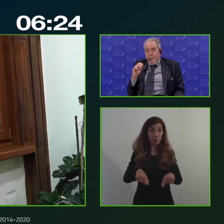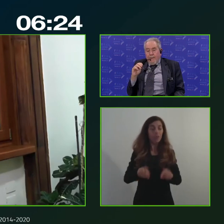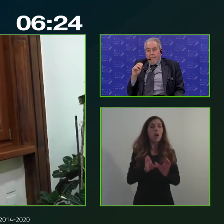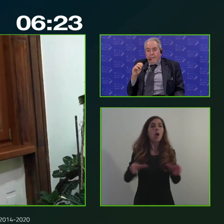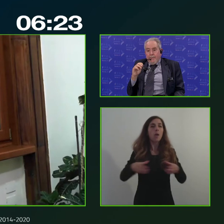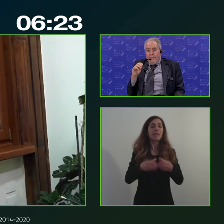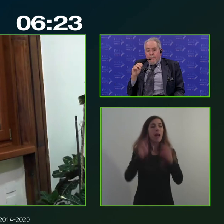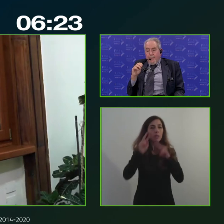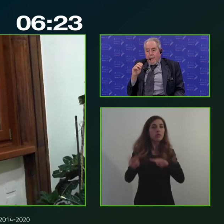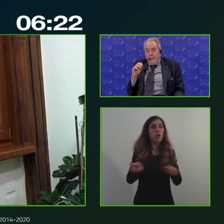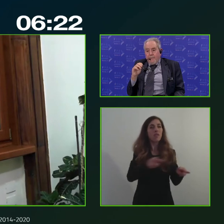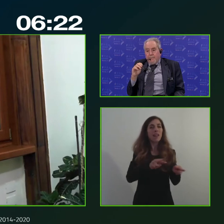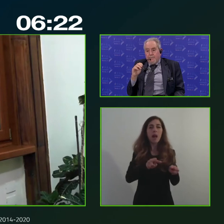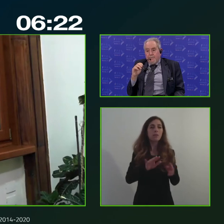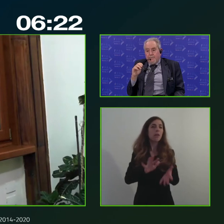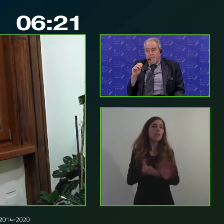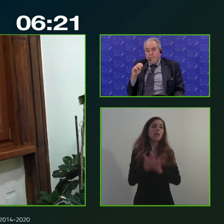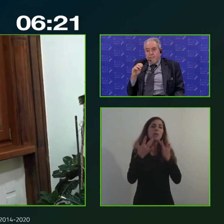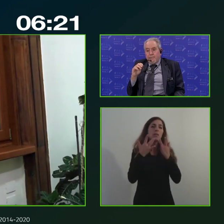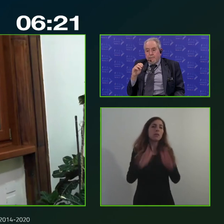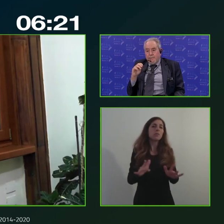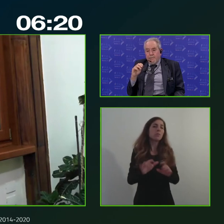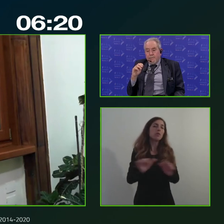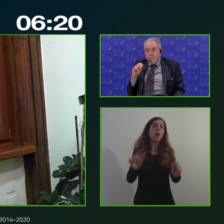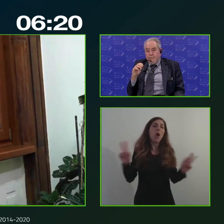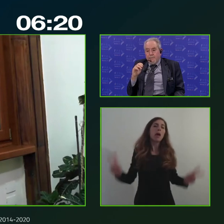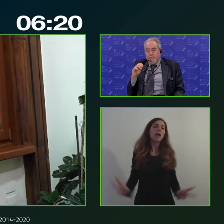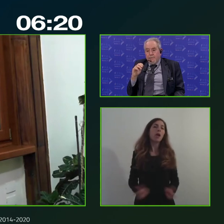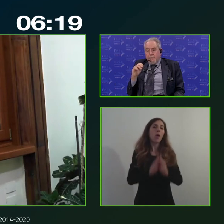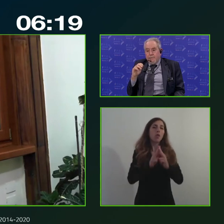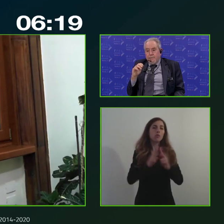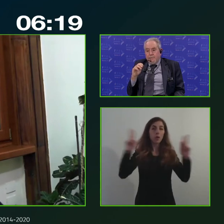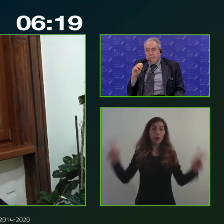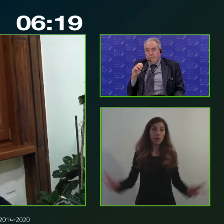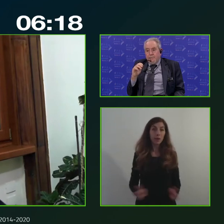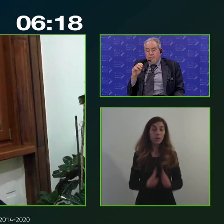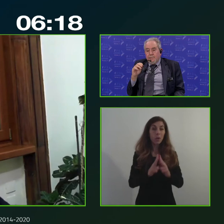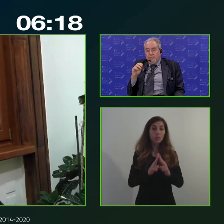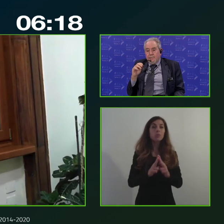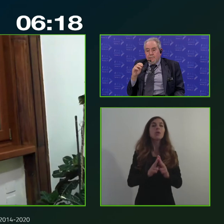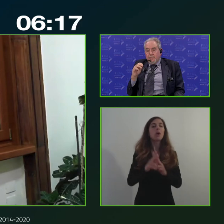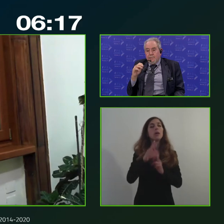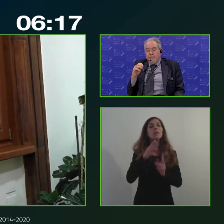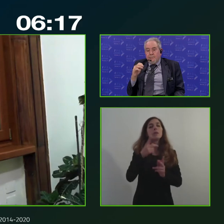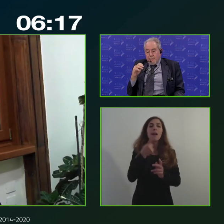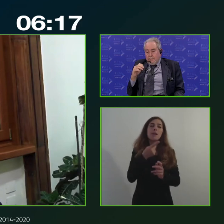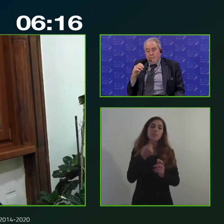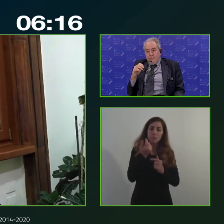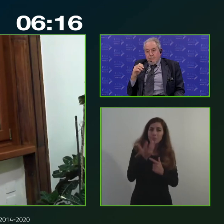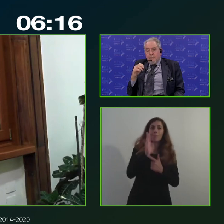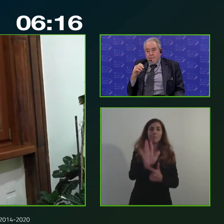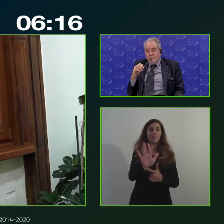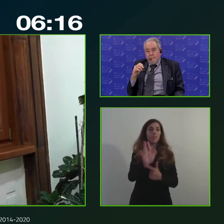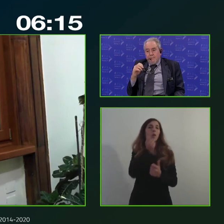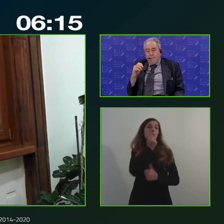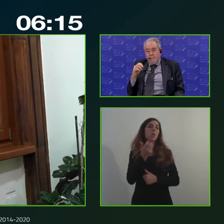diventava un semplice diciamo incontro in cui si enumeravano praticamente si rappresentavano dei